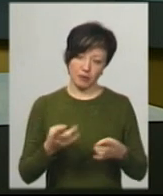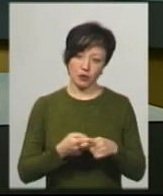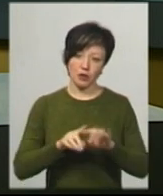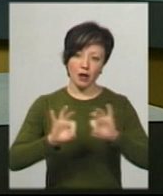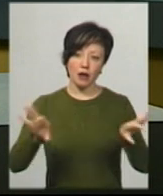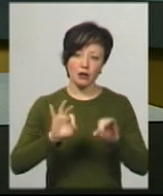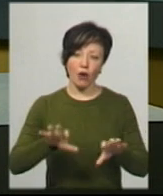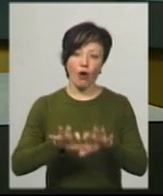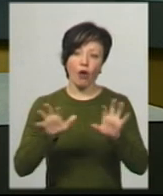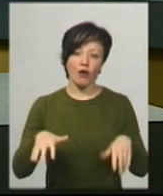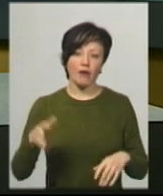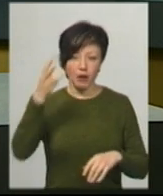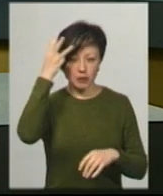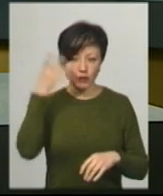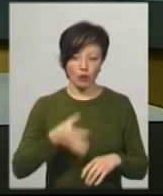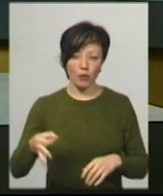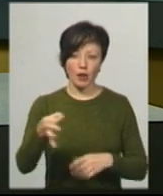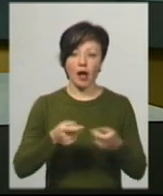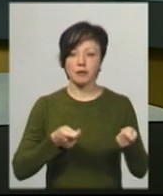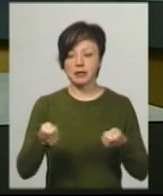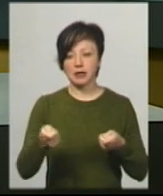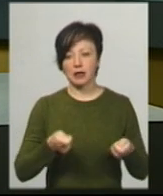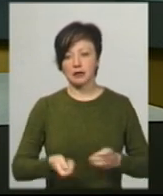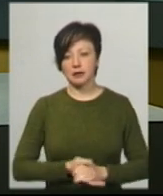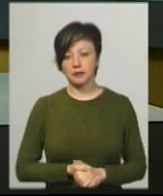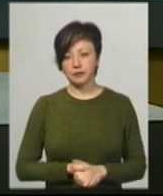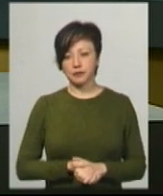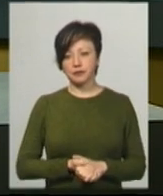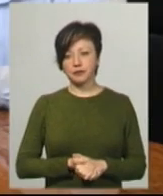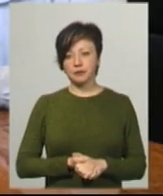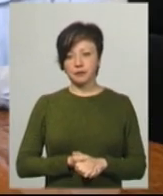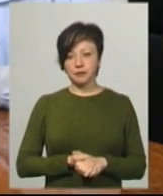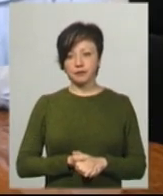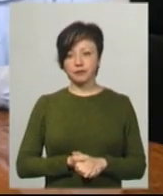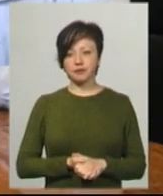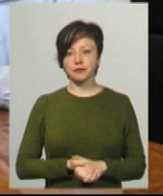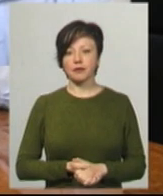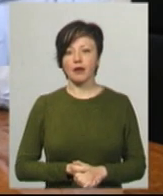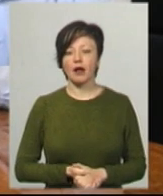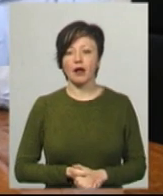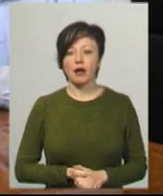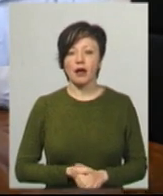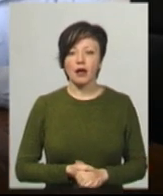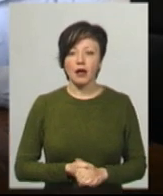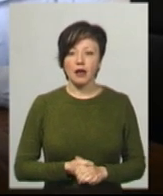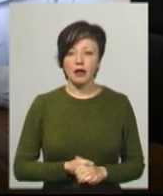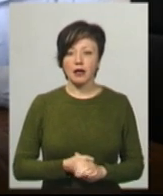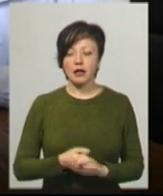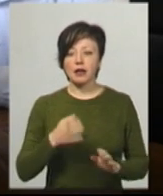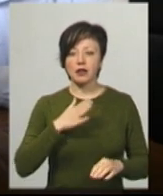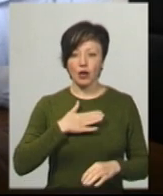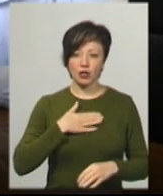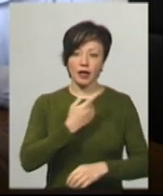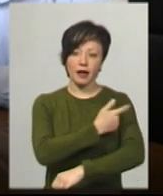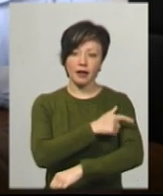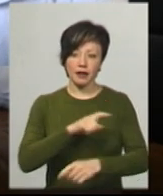це каже голова Хмельницької обласної державної адміністрації Дмитро Габінет. Значна лікарня на сьогодні має 40 місць, в